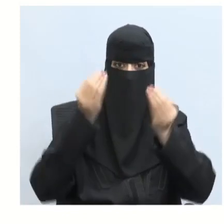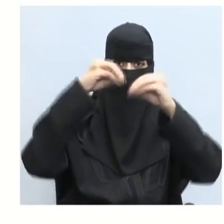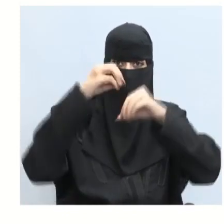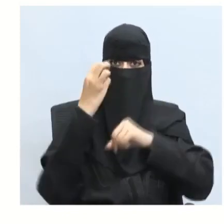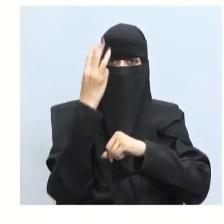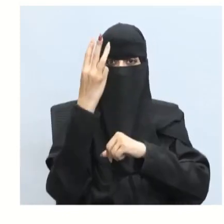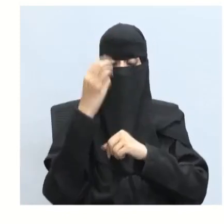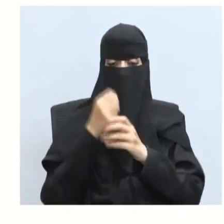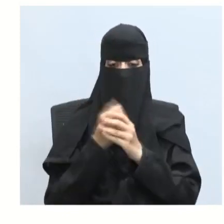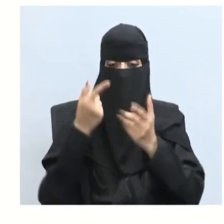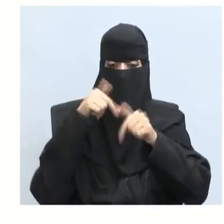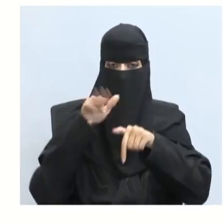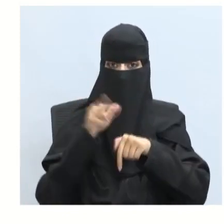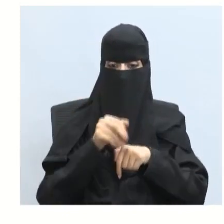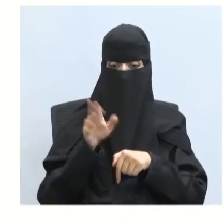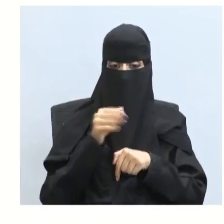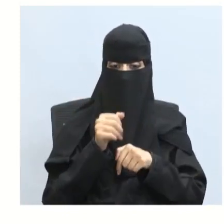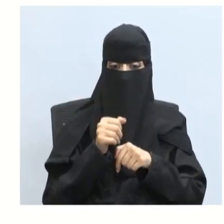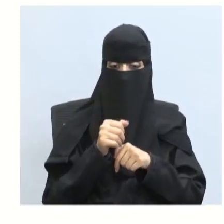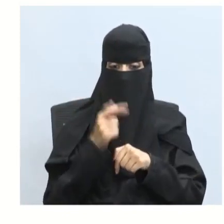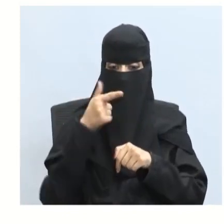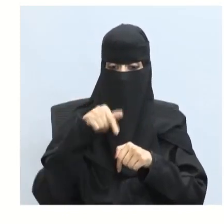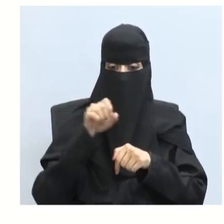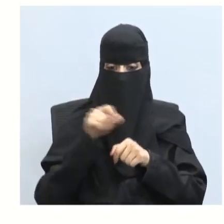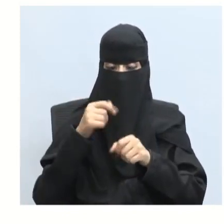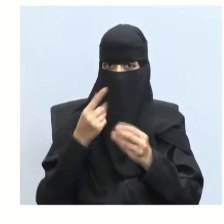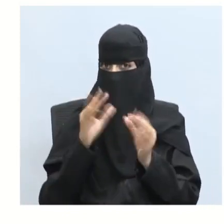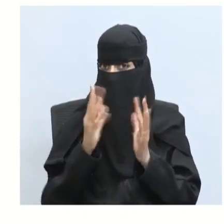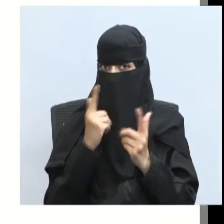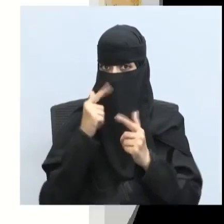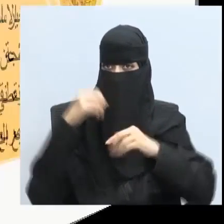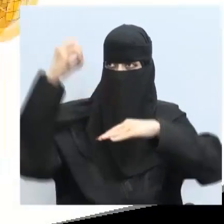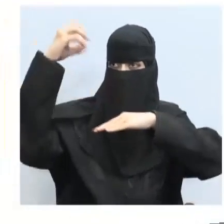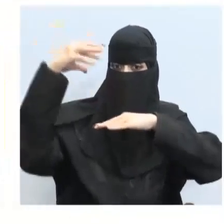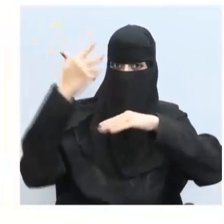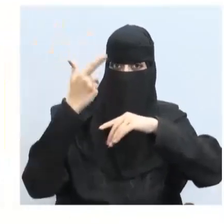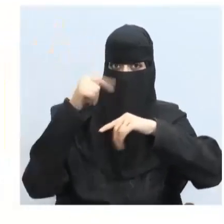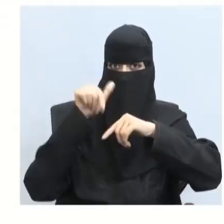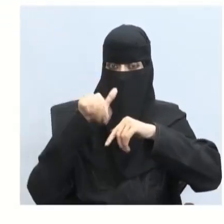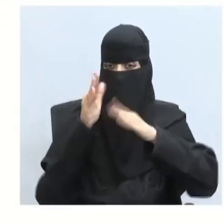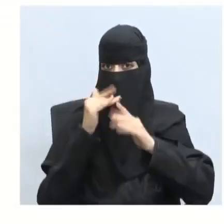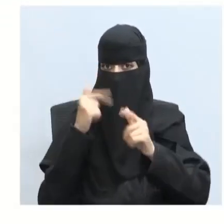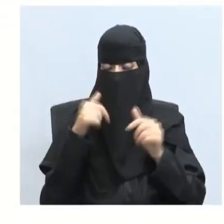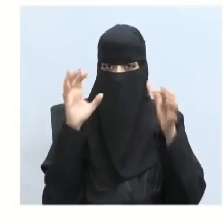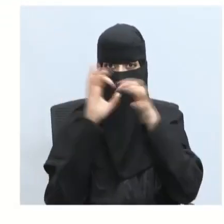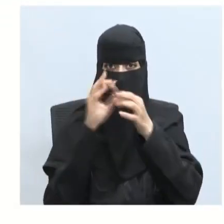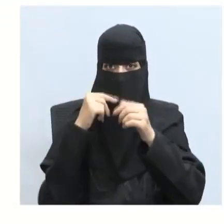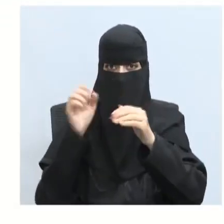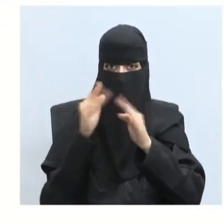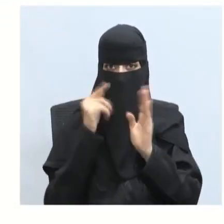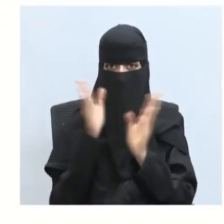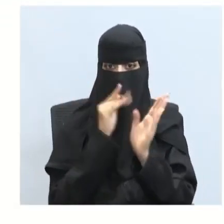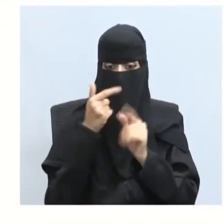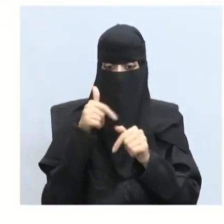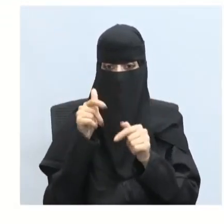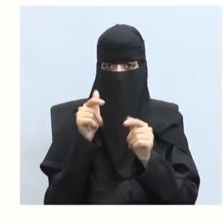ثلاثة أمثال ار ثذري فإن الاستضاءة ماذا سيحدث لها؟ بما أنها علاقة تربيع عكسي